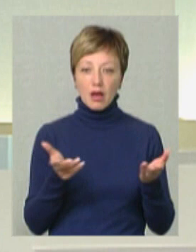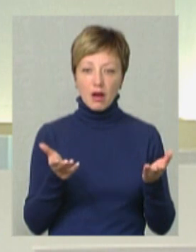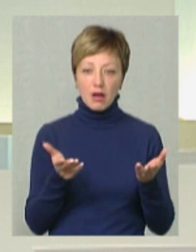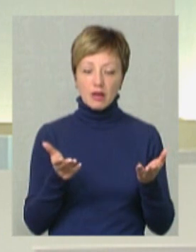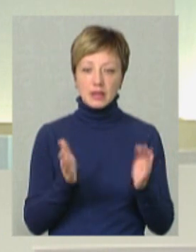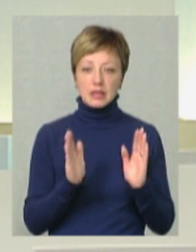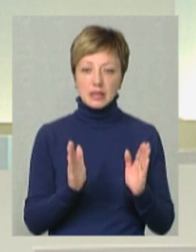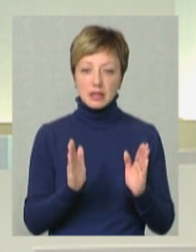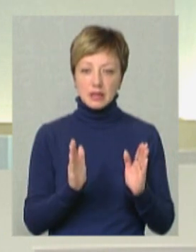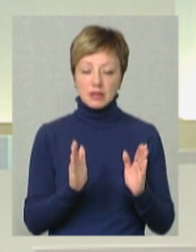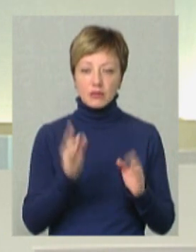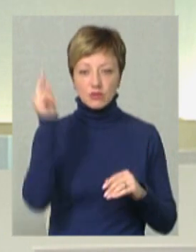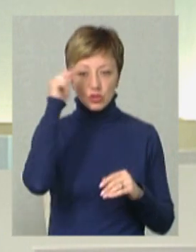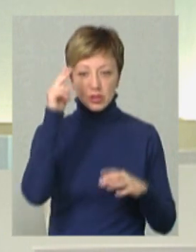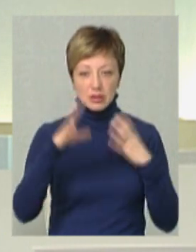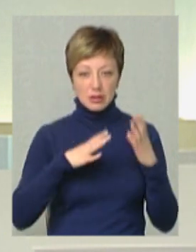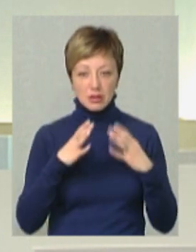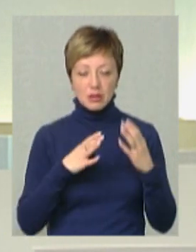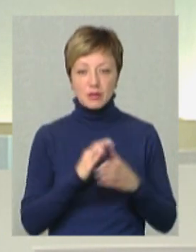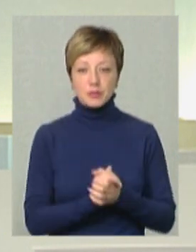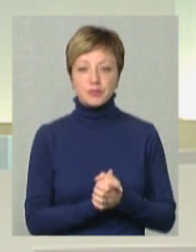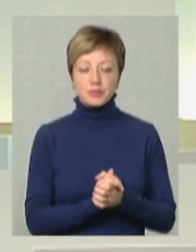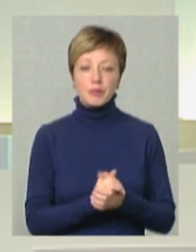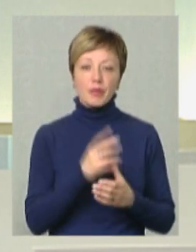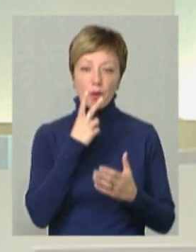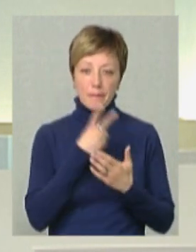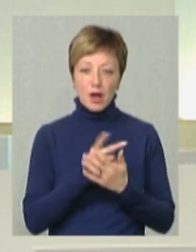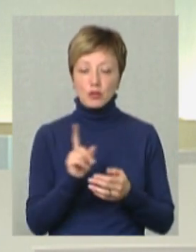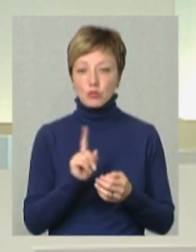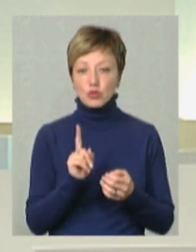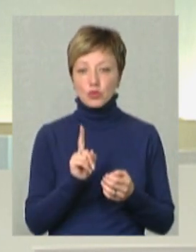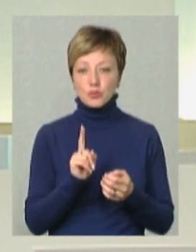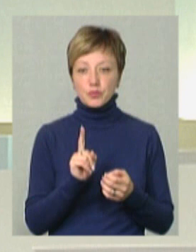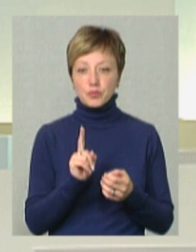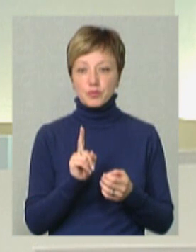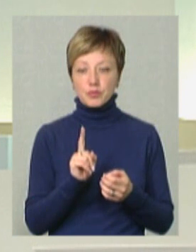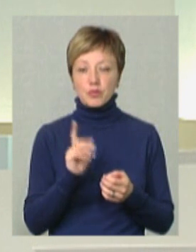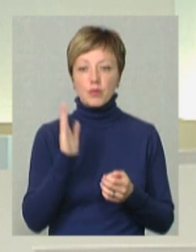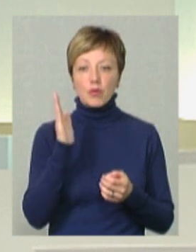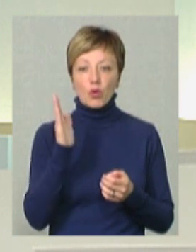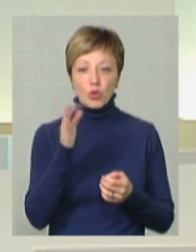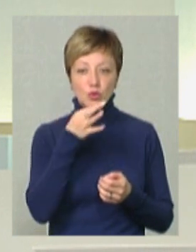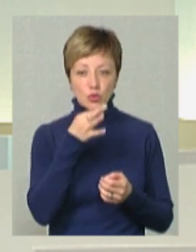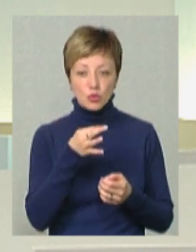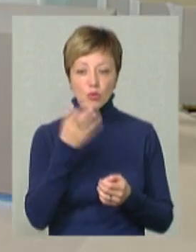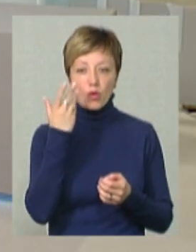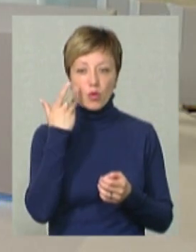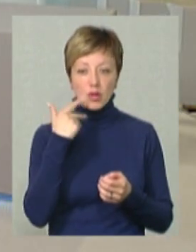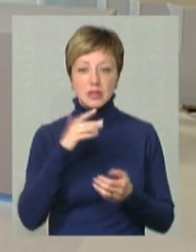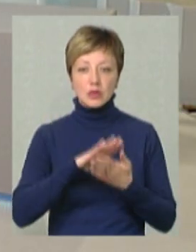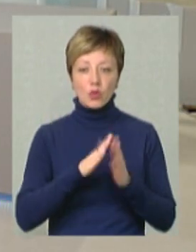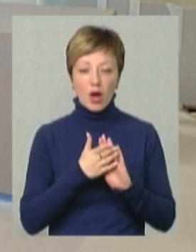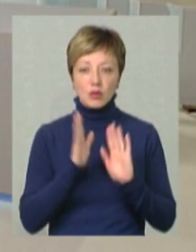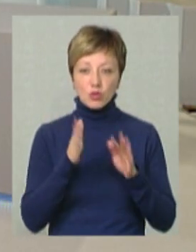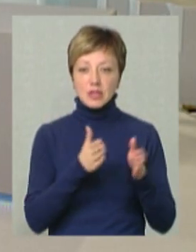тільки ще стажується. І тому ми бачимо, що прогнозуємо, що коли ситуація